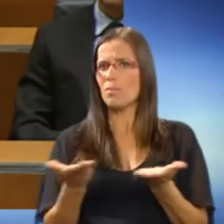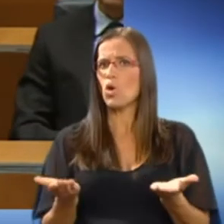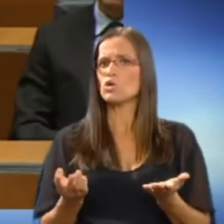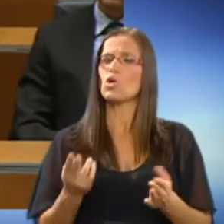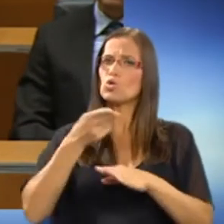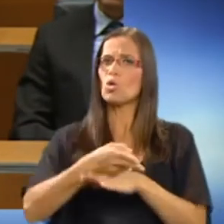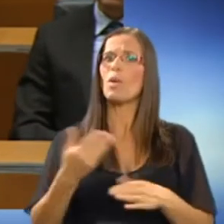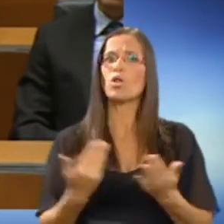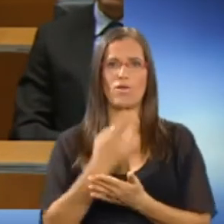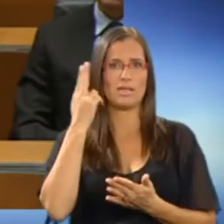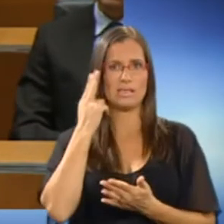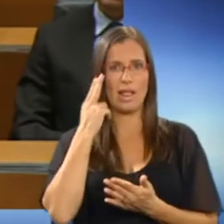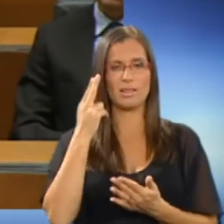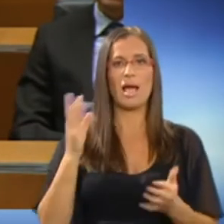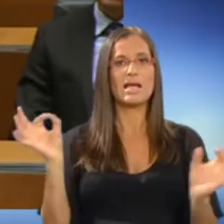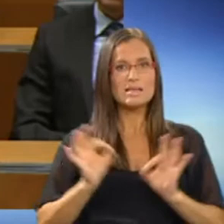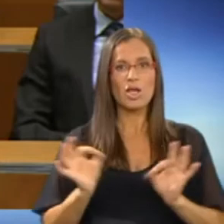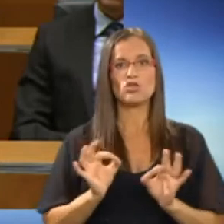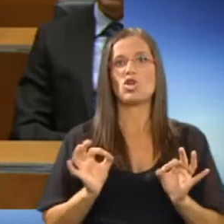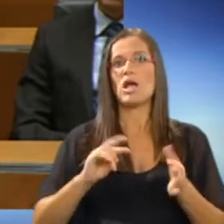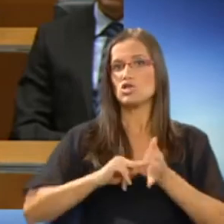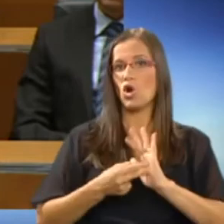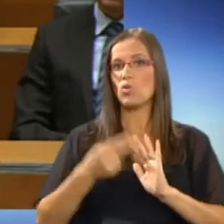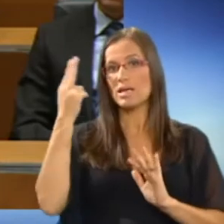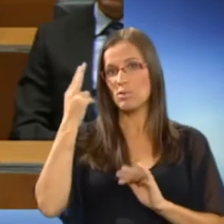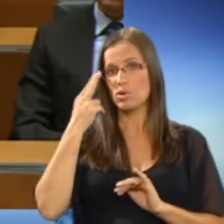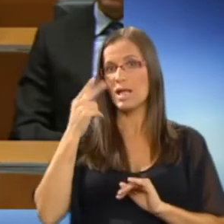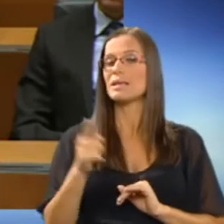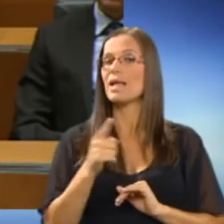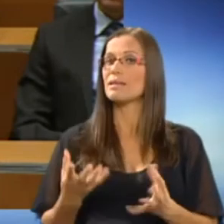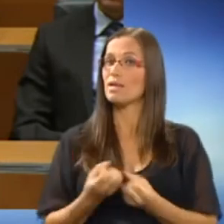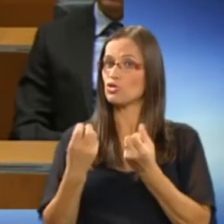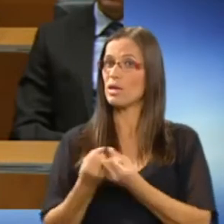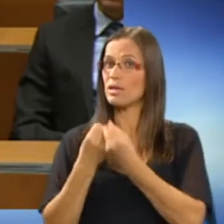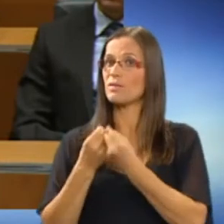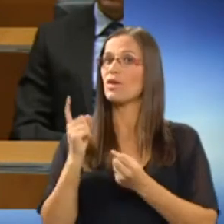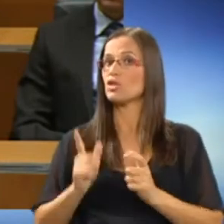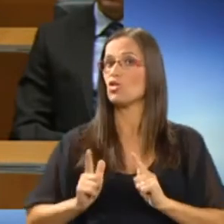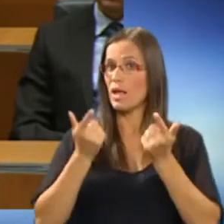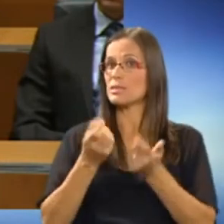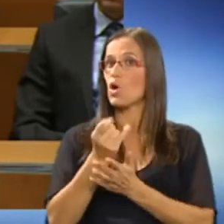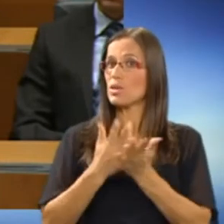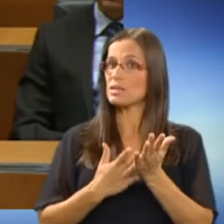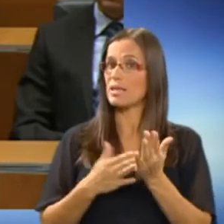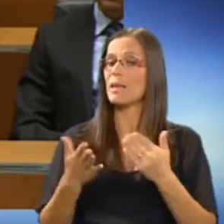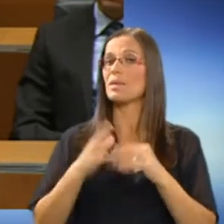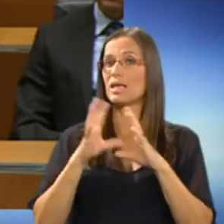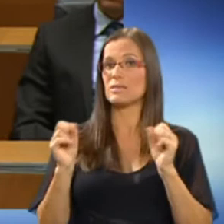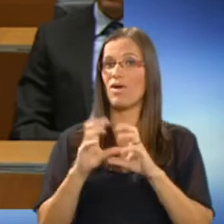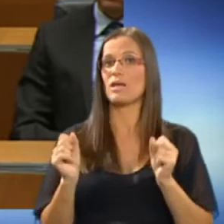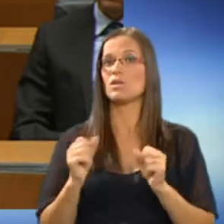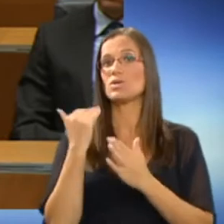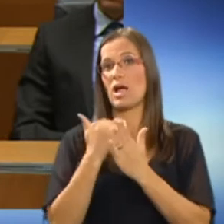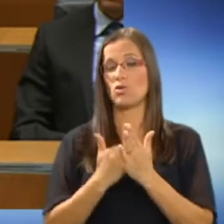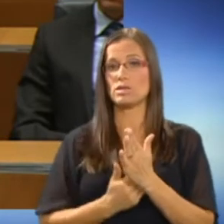vstopajo nova znanja, sveža strokovna spoznanja in rešitve ter življenske ocene pri izvajanju